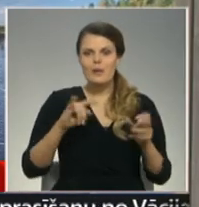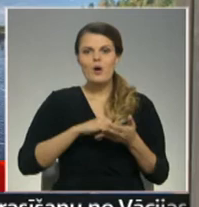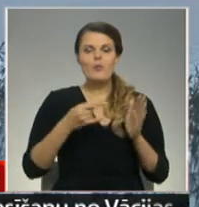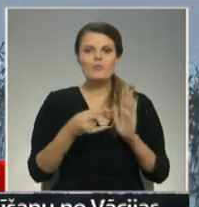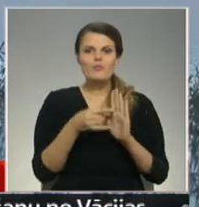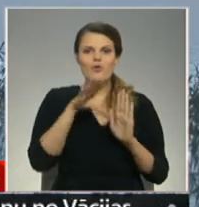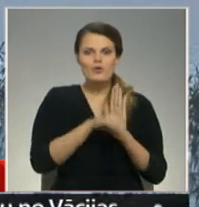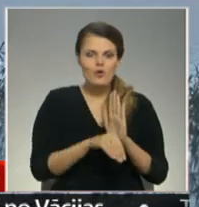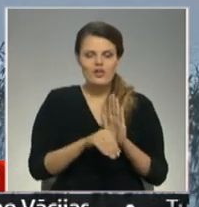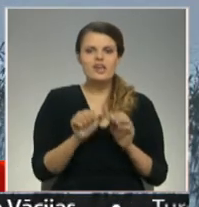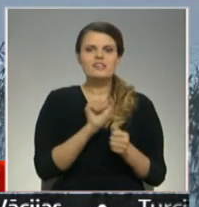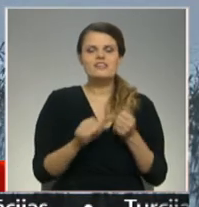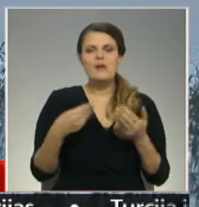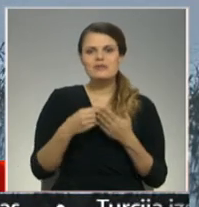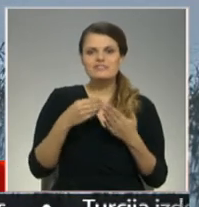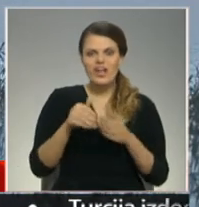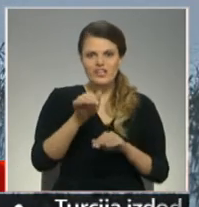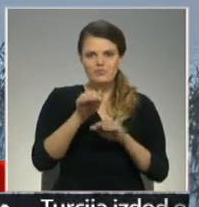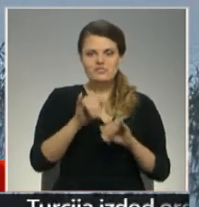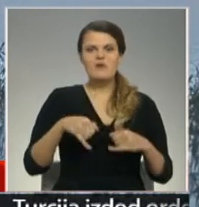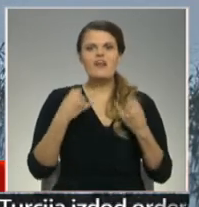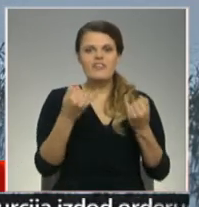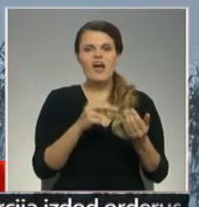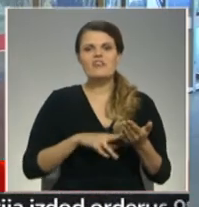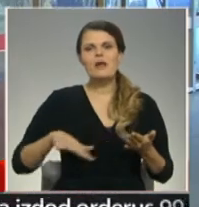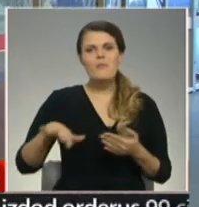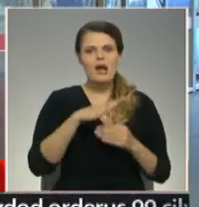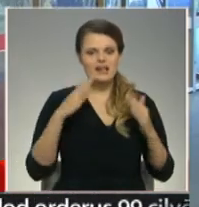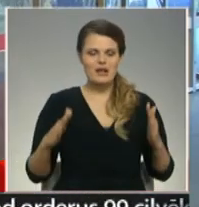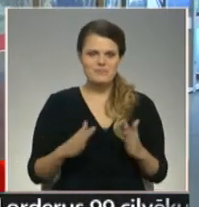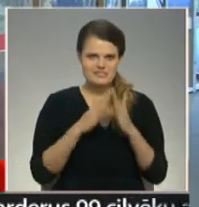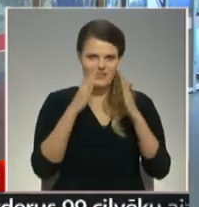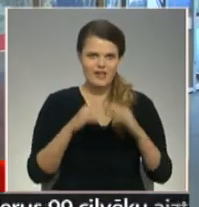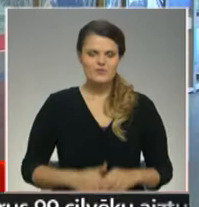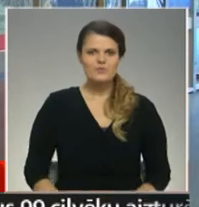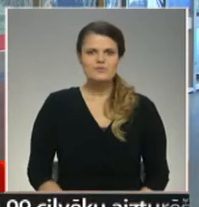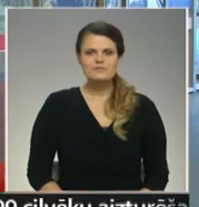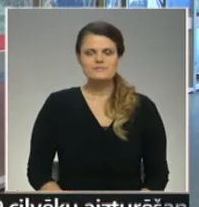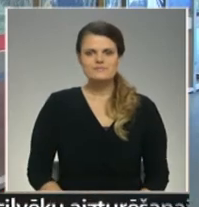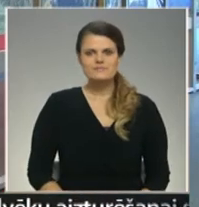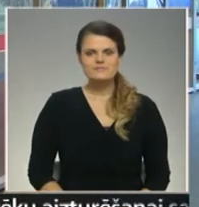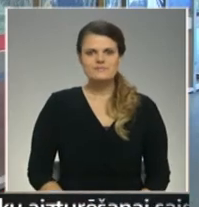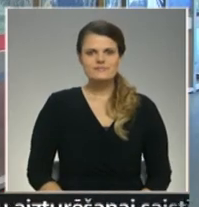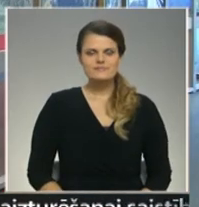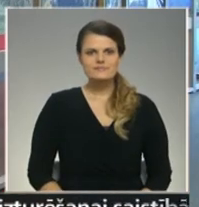dimensijas dabas vērtību saglabāšana dāvana parkam svētkos. Ausmas Prukta Andrejs Mažāns, Latgales regionālā televīzija.